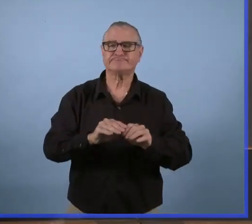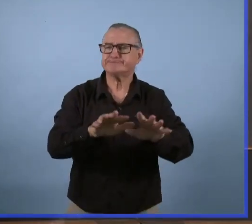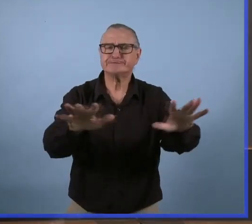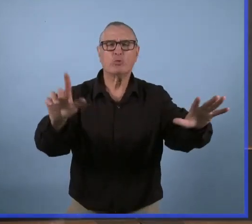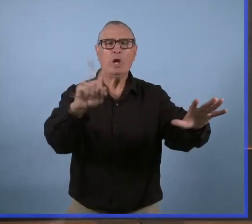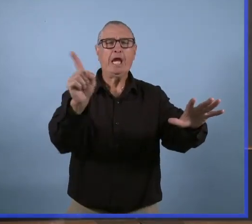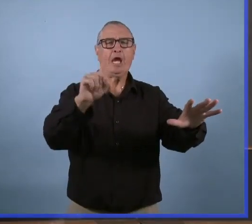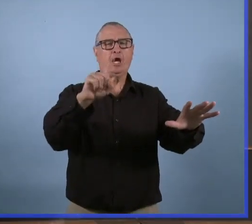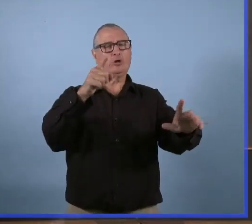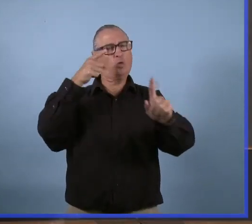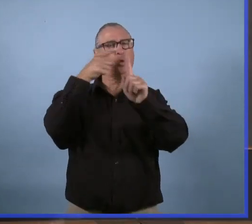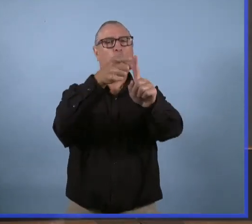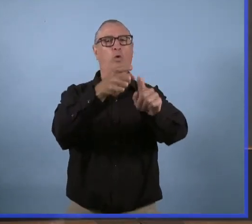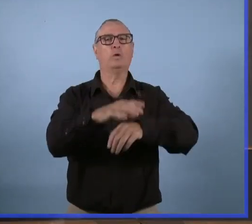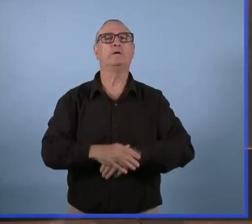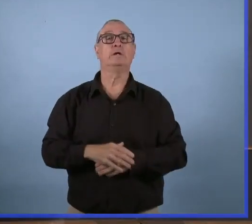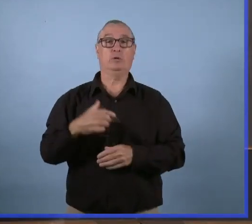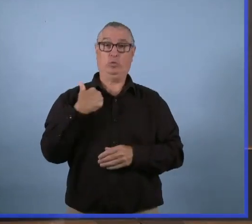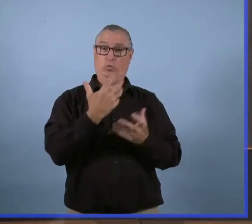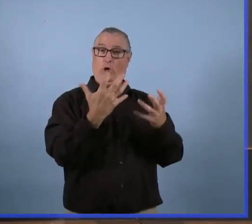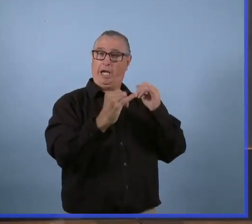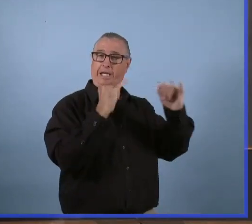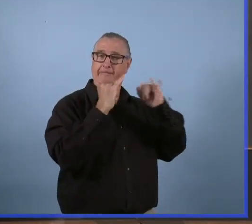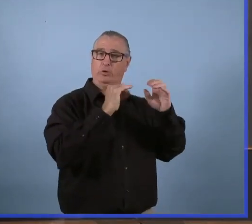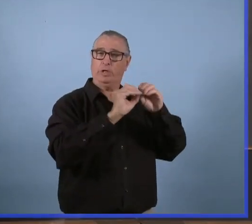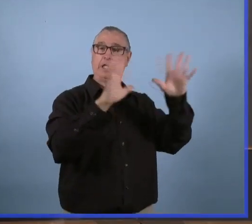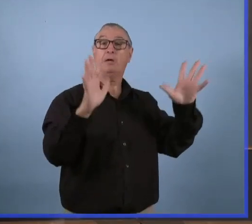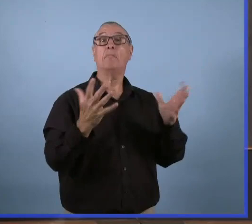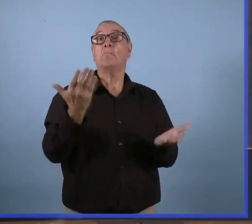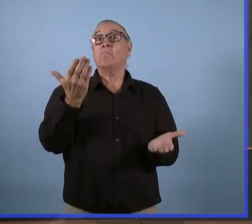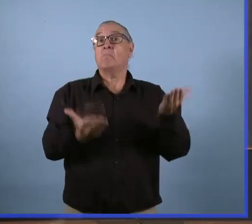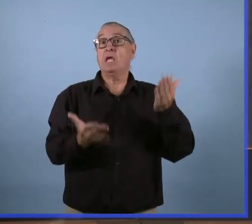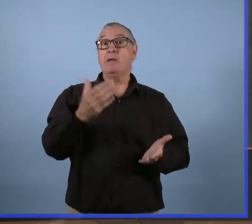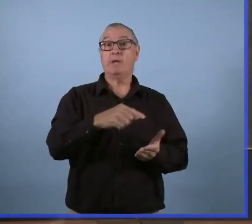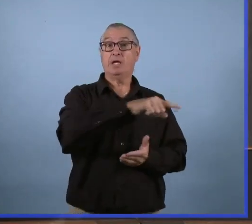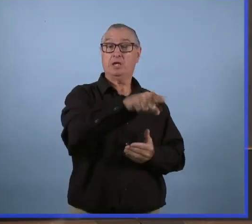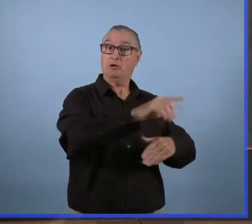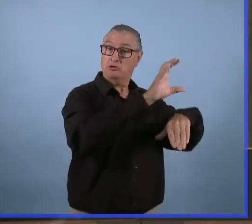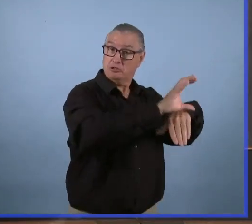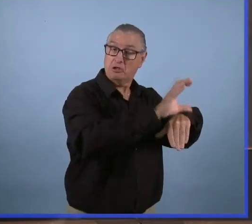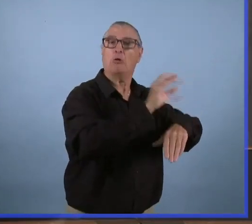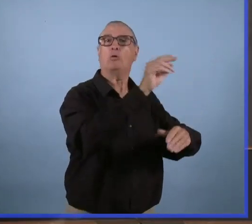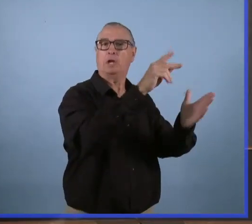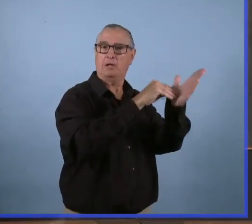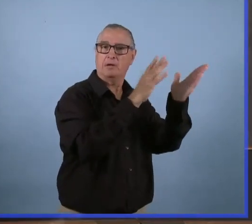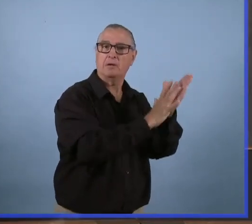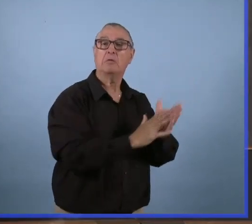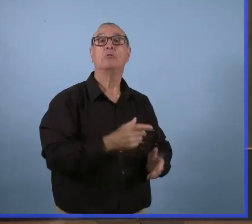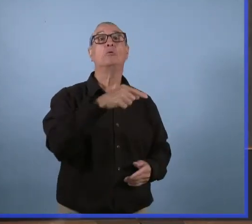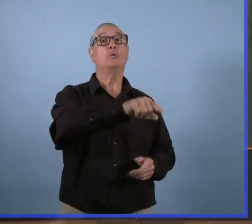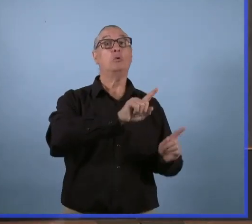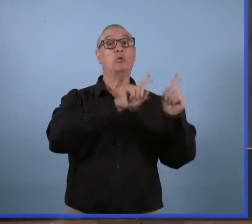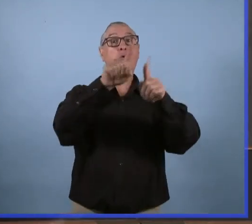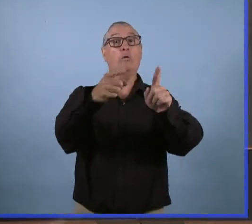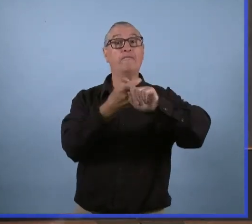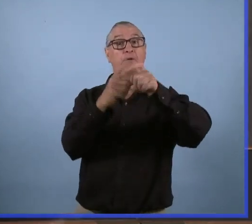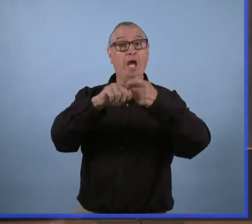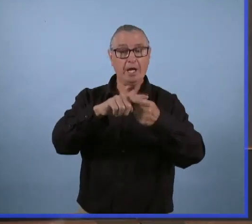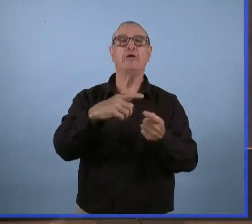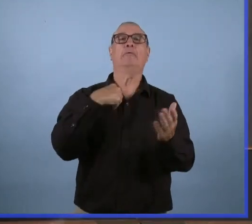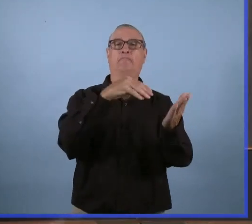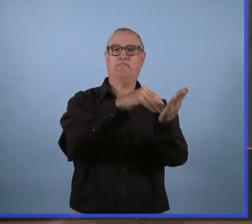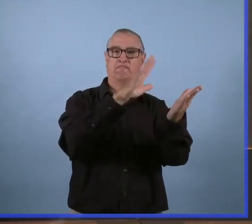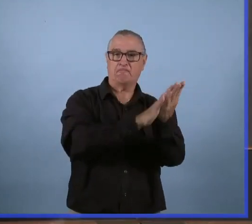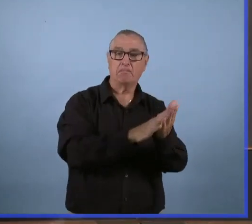'elle s'est rendue à quatre endroits différents pendant la période d'acquisition. Peut-être au travail, à l'église, rendre visite à un ami et ensuite